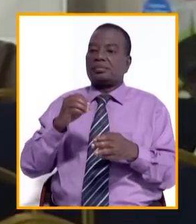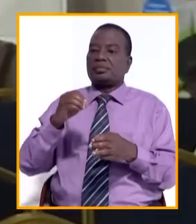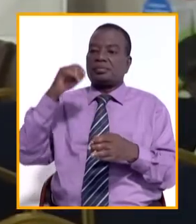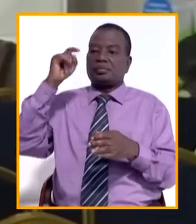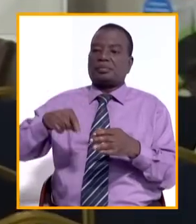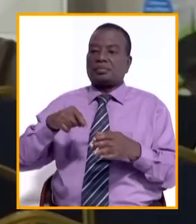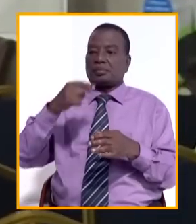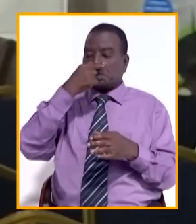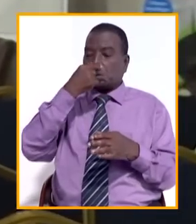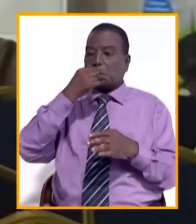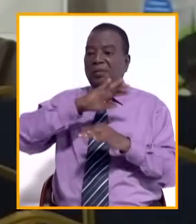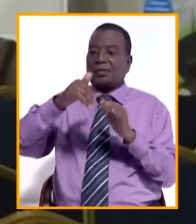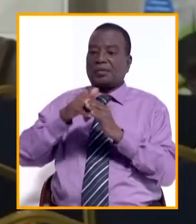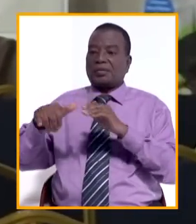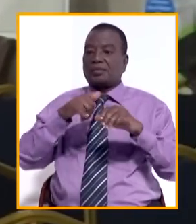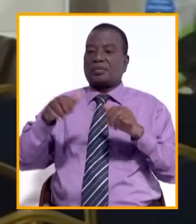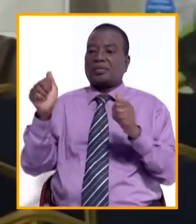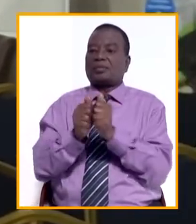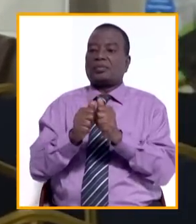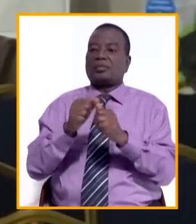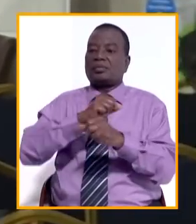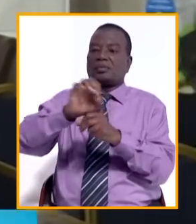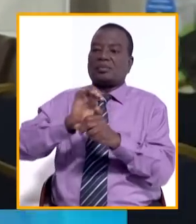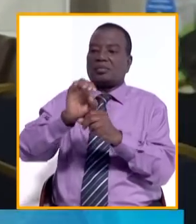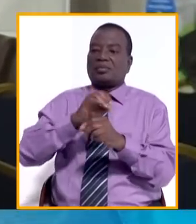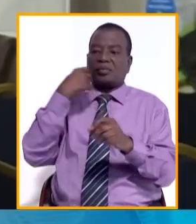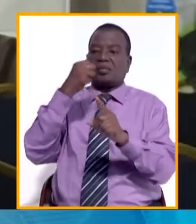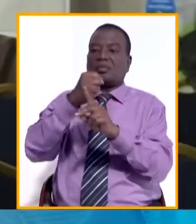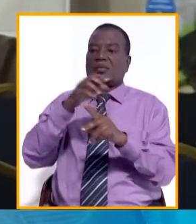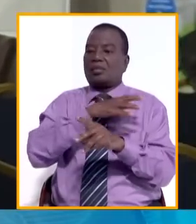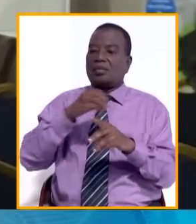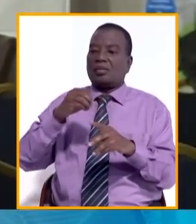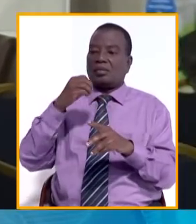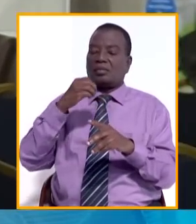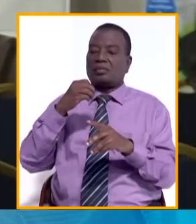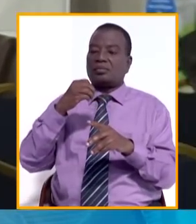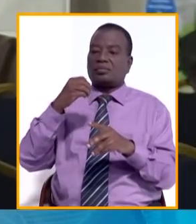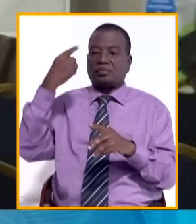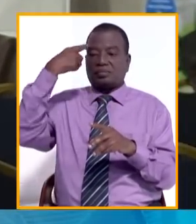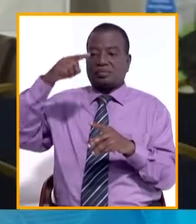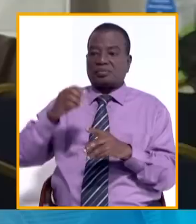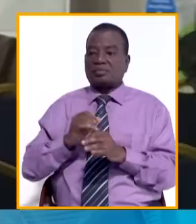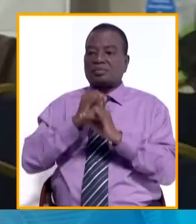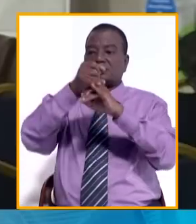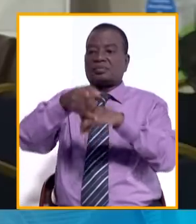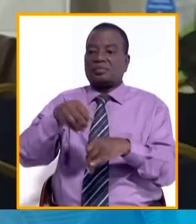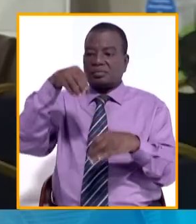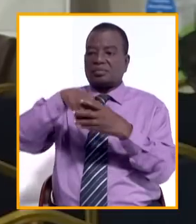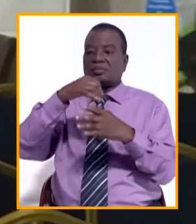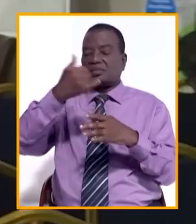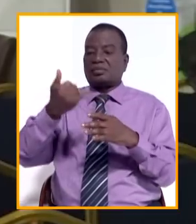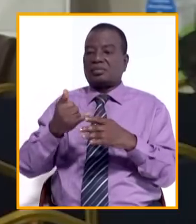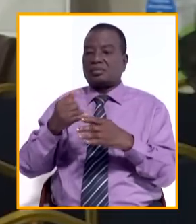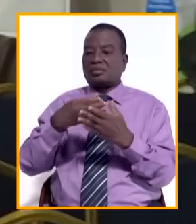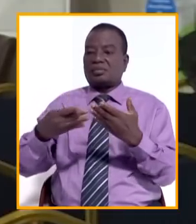Il faut que tout se confère avec le cacao, ça ait aussi un impact, que le cacao soit un levier pour investir aussi dans les autres domaines